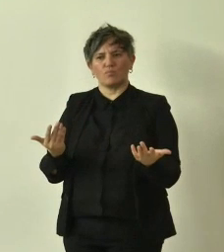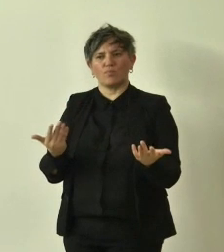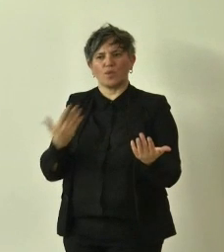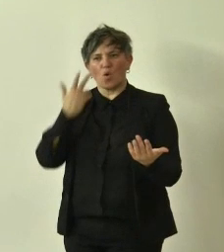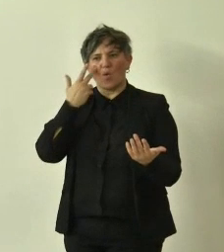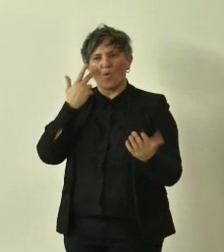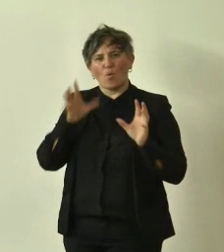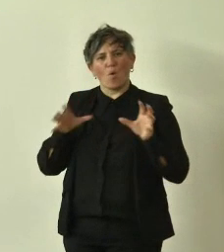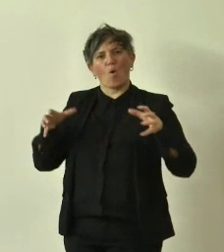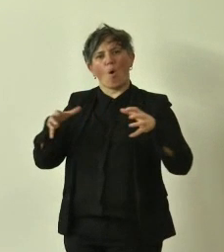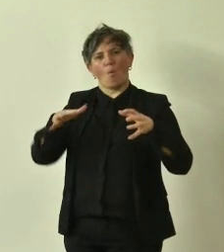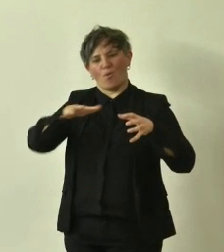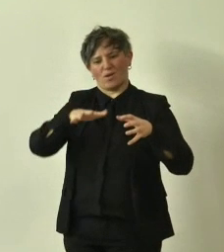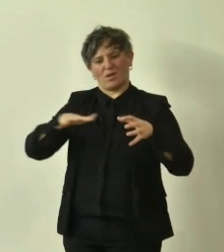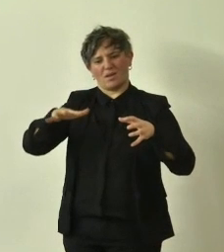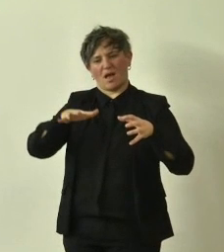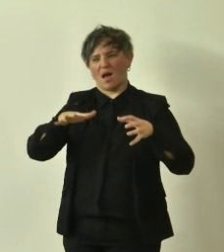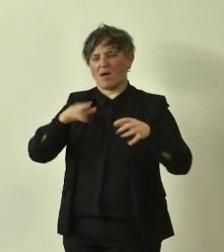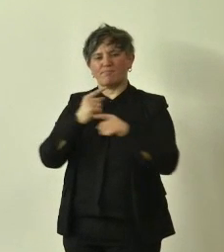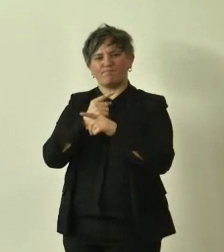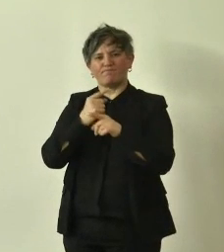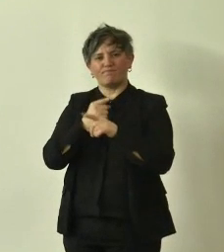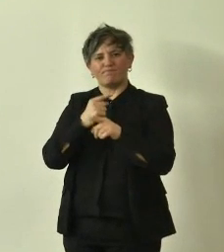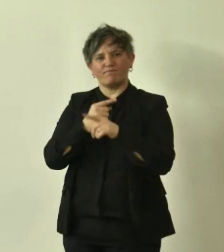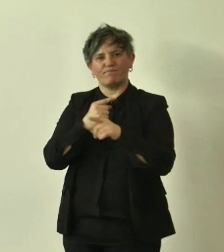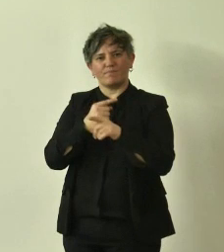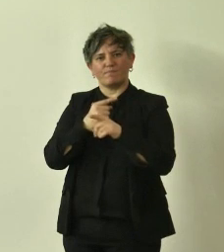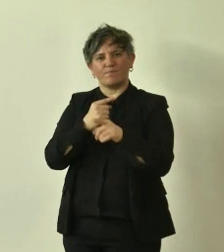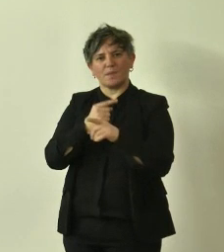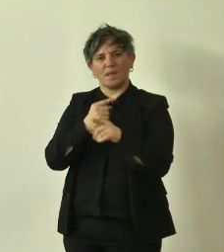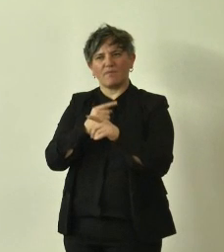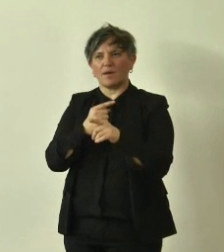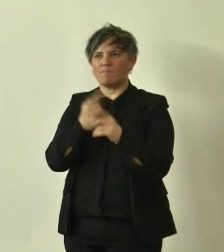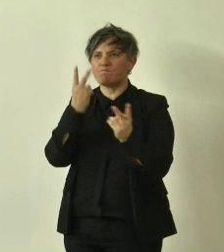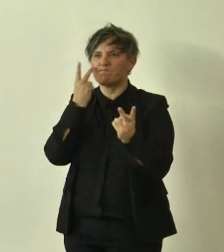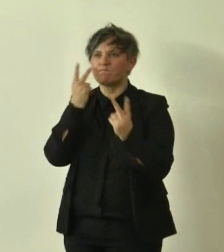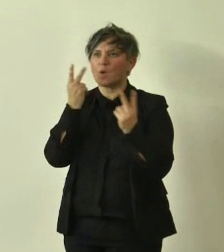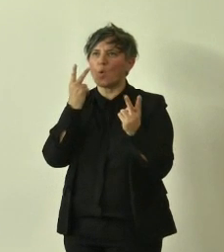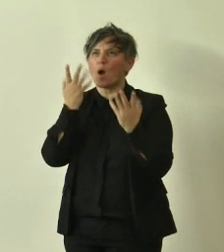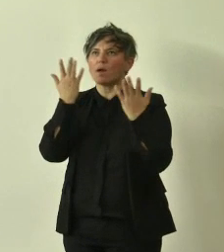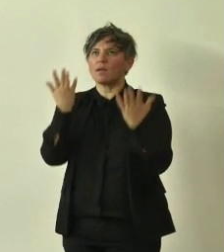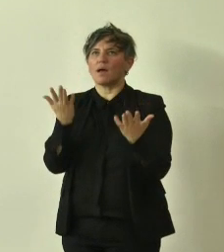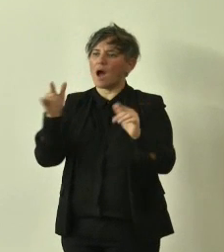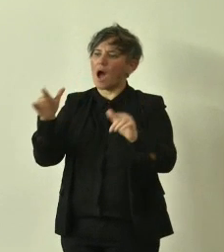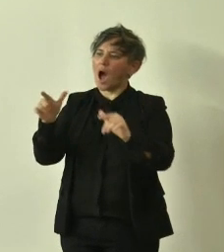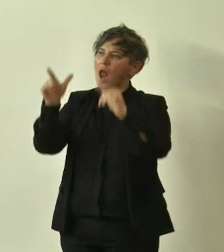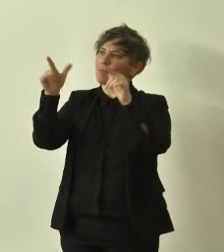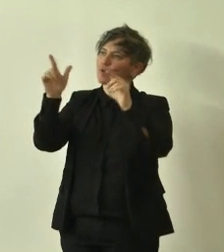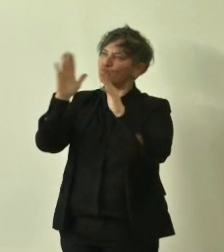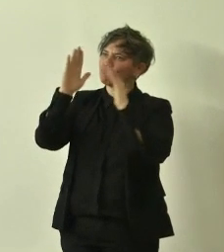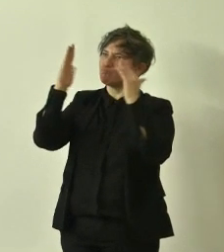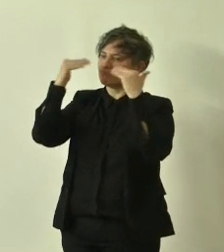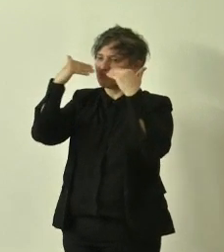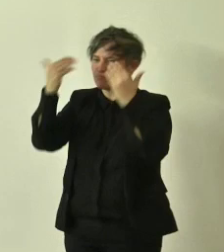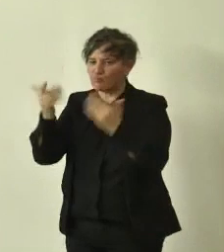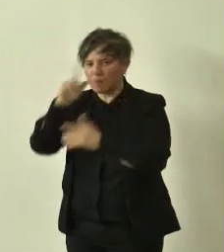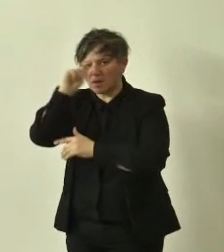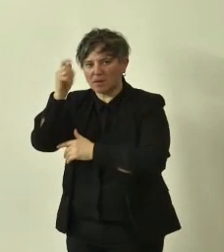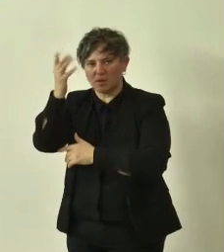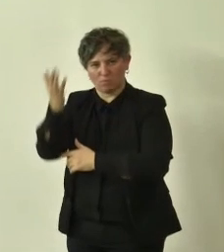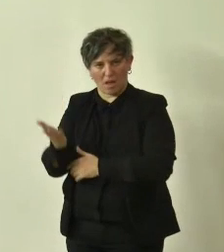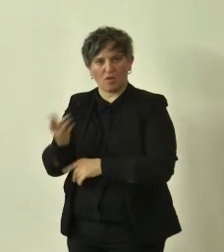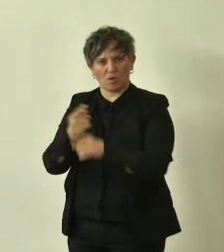naturalmente per poterci avvicinare all'albero con un atteggiamento rispettoso questi due